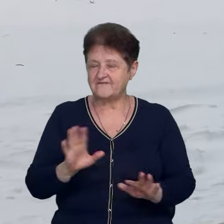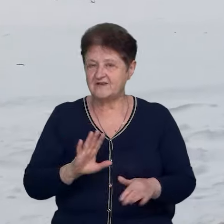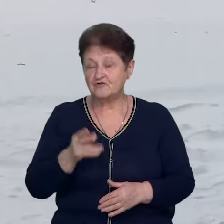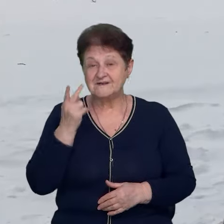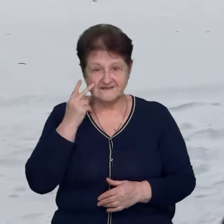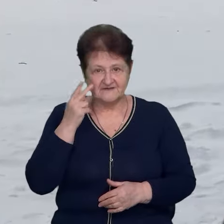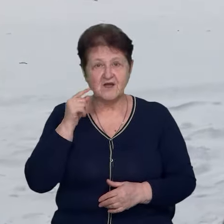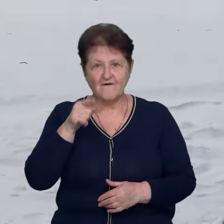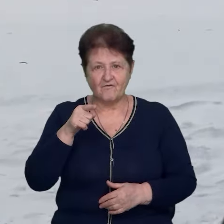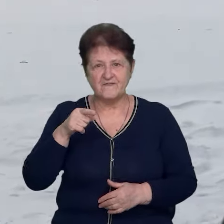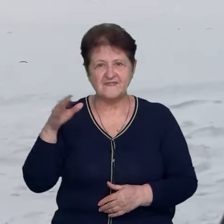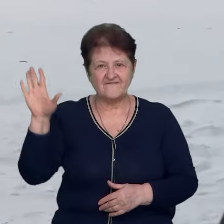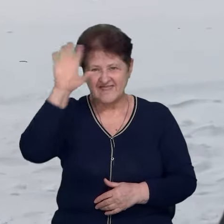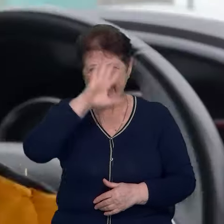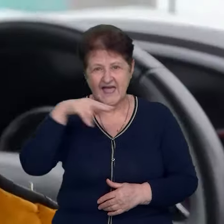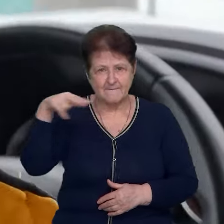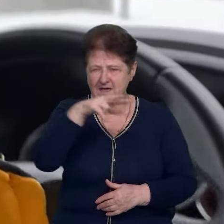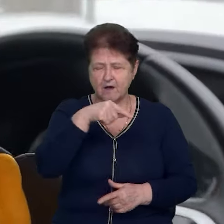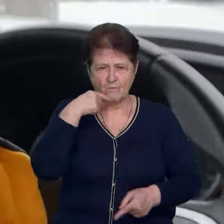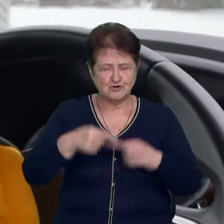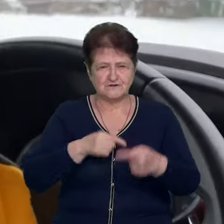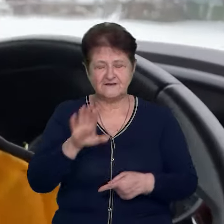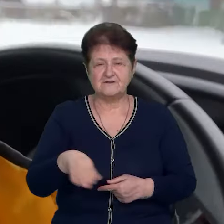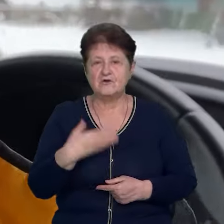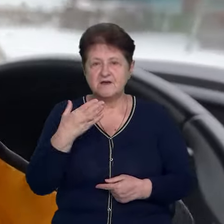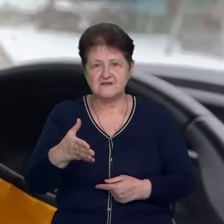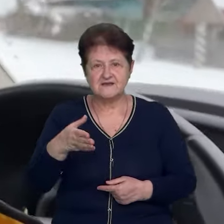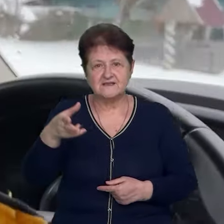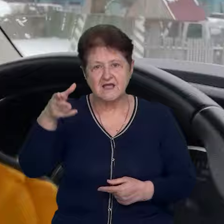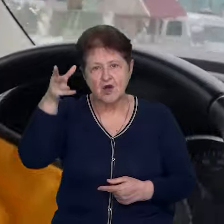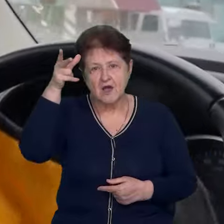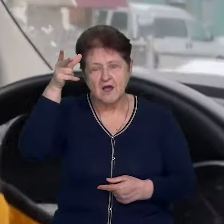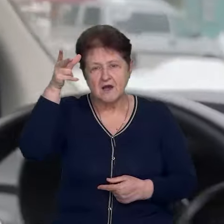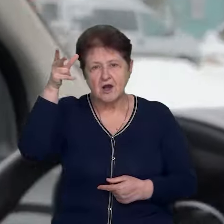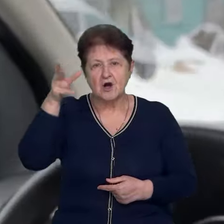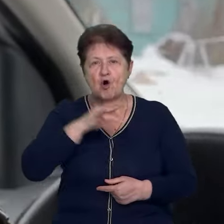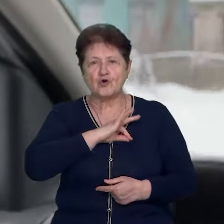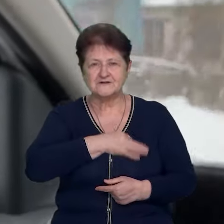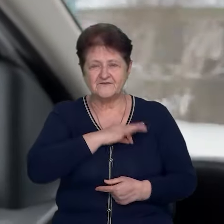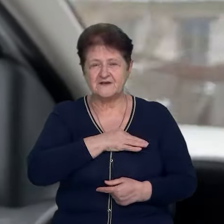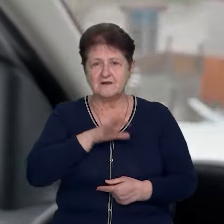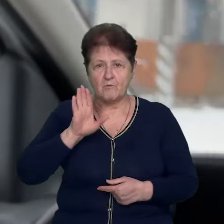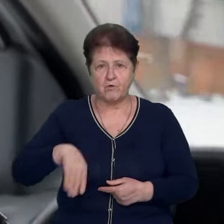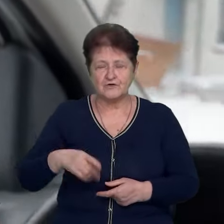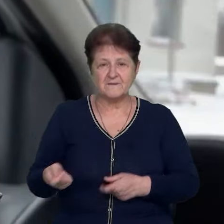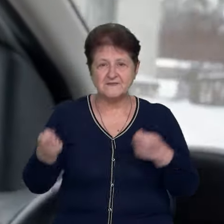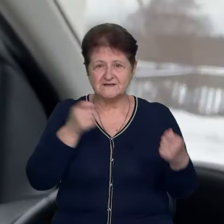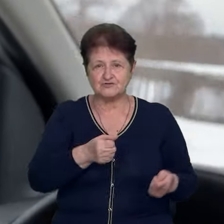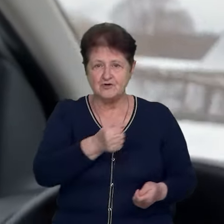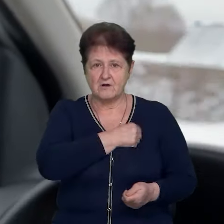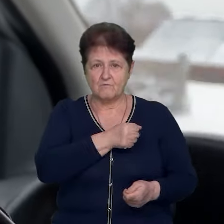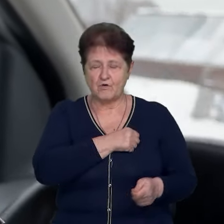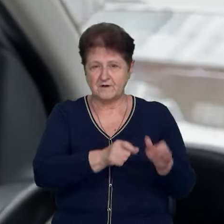Зазвичай вони тут в небі постійно. Їхні розвідувальні потім несуть боєприпаси. Ми